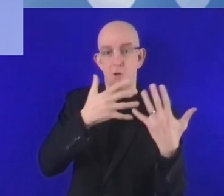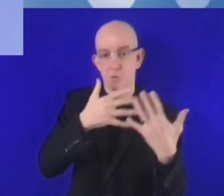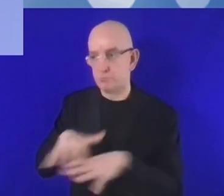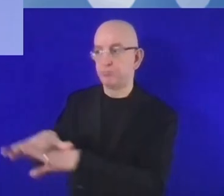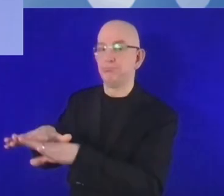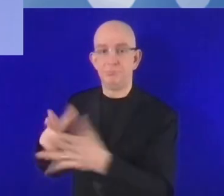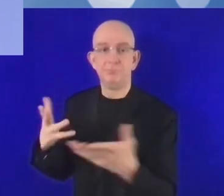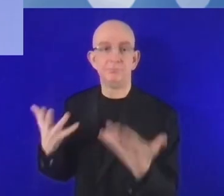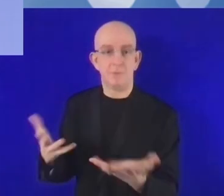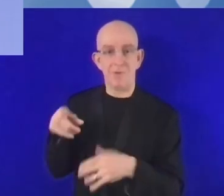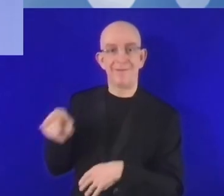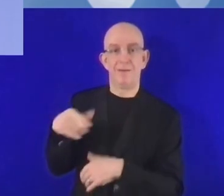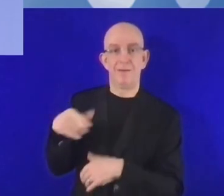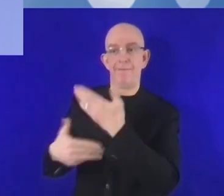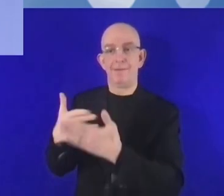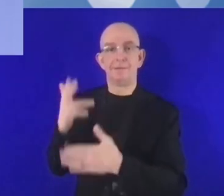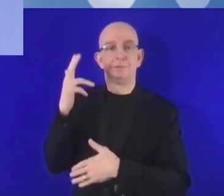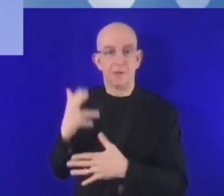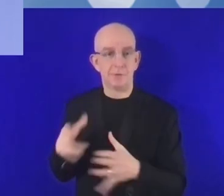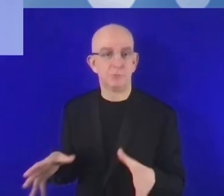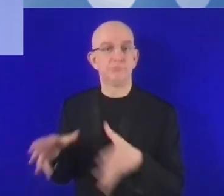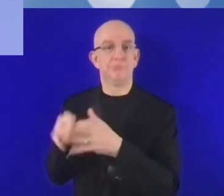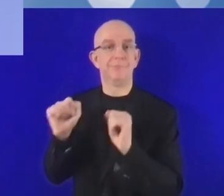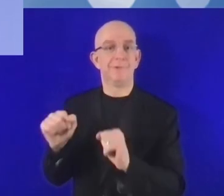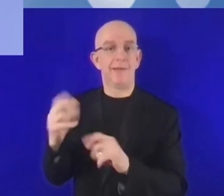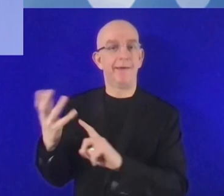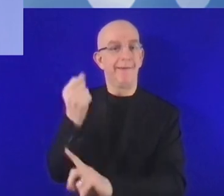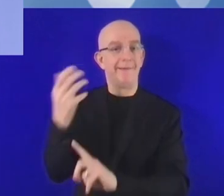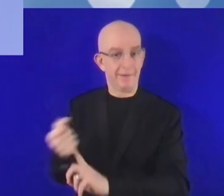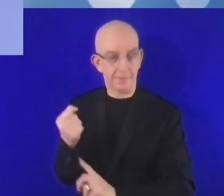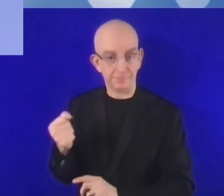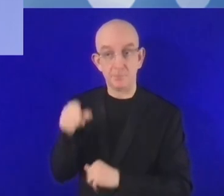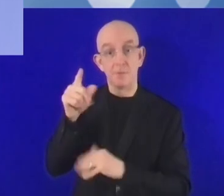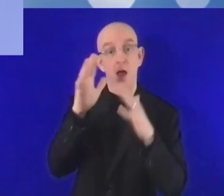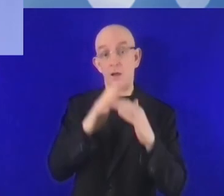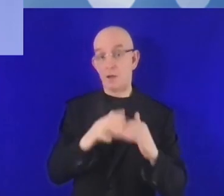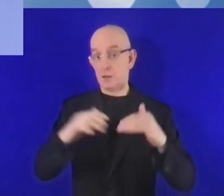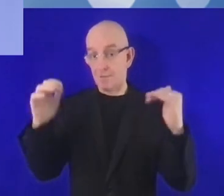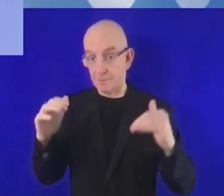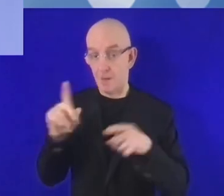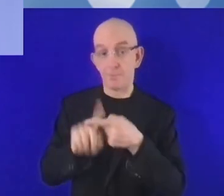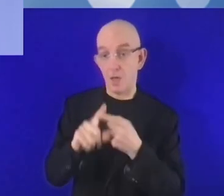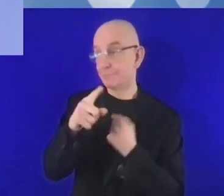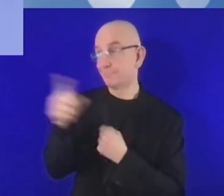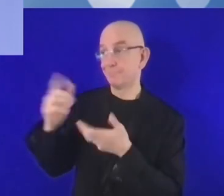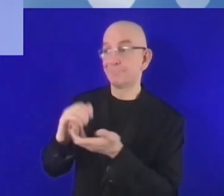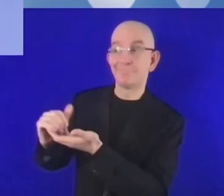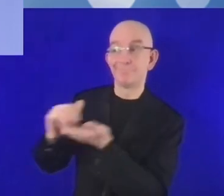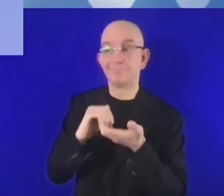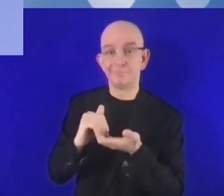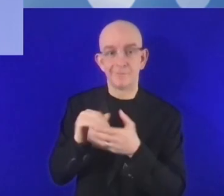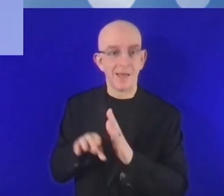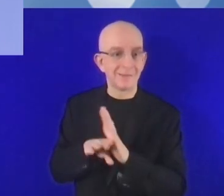وغيرها تساعد عليها. لذلك على